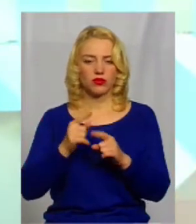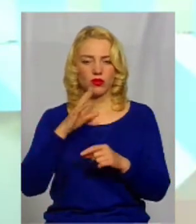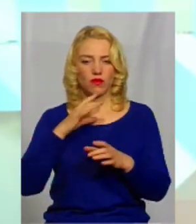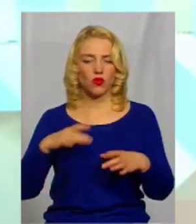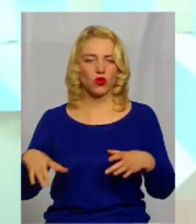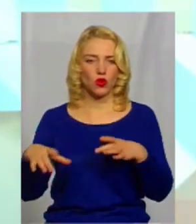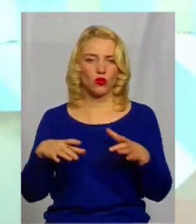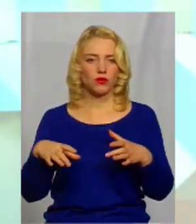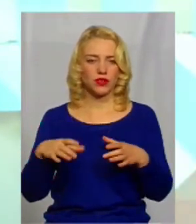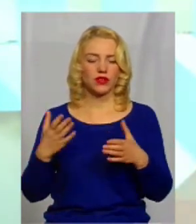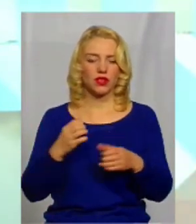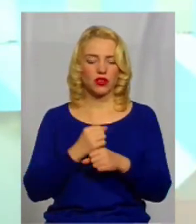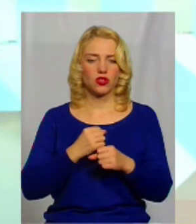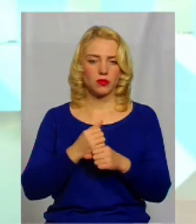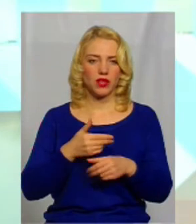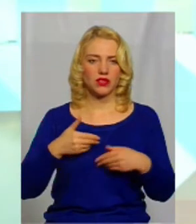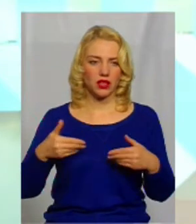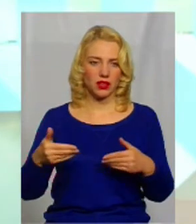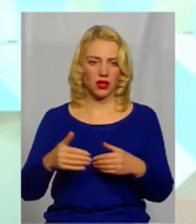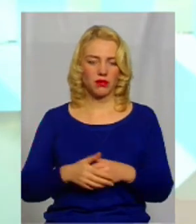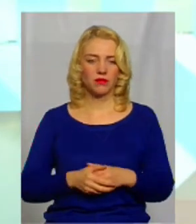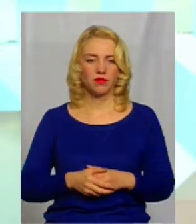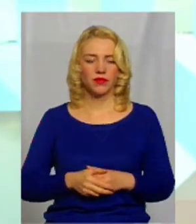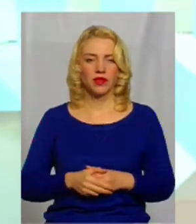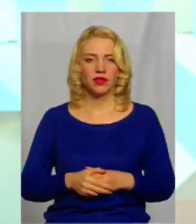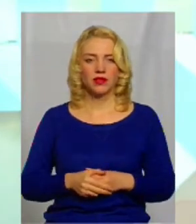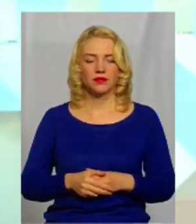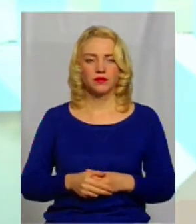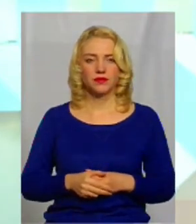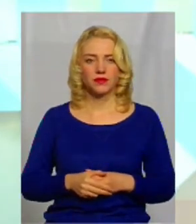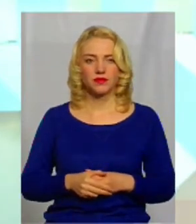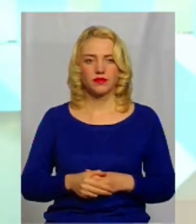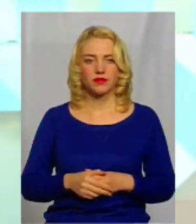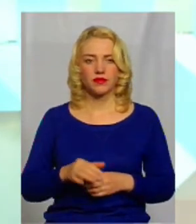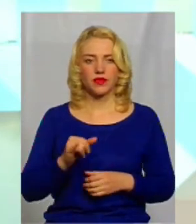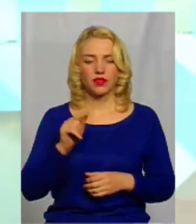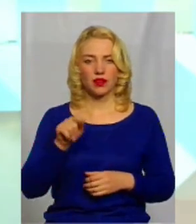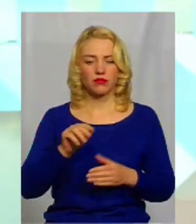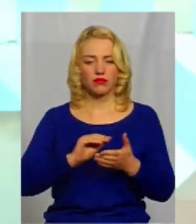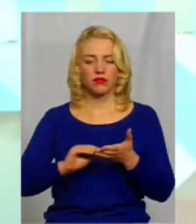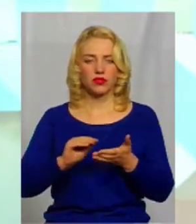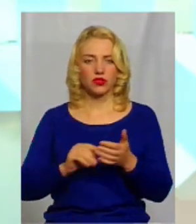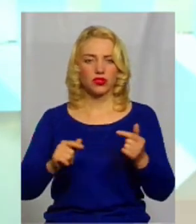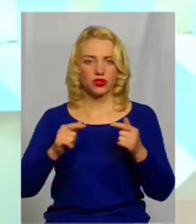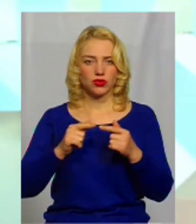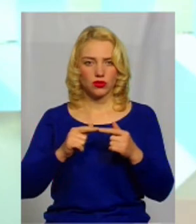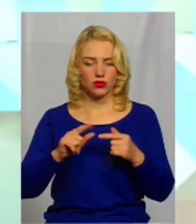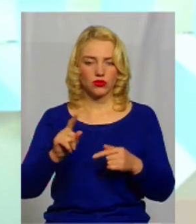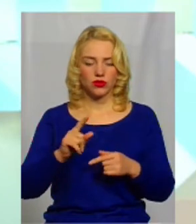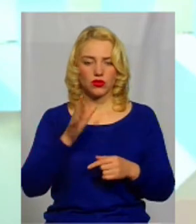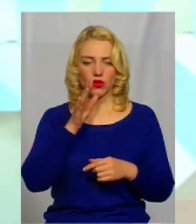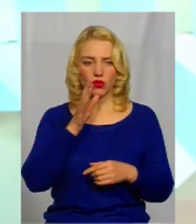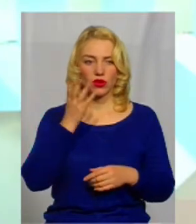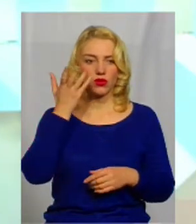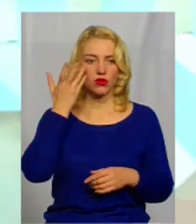який розробляється нами і затверджується державні агентством, сектором в Хмельницькій області. Там чітко прописані строки,